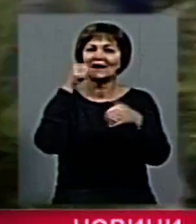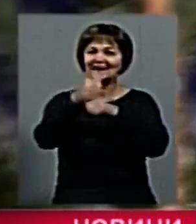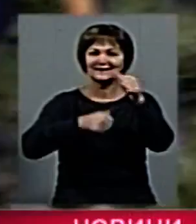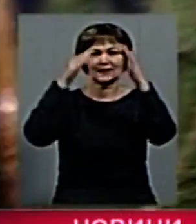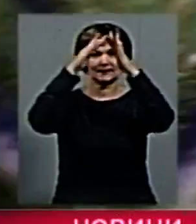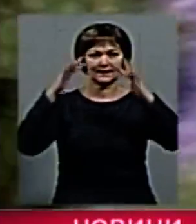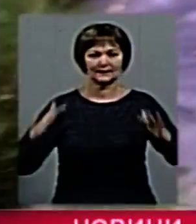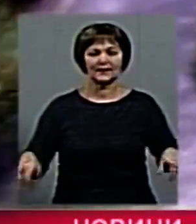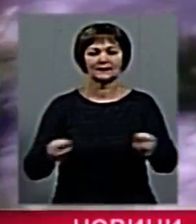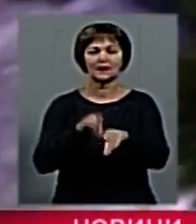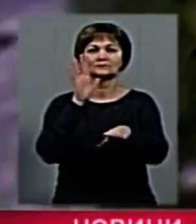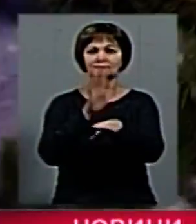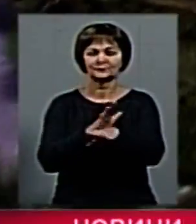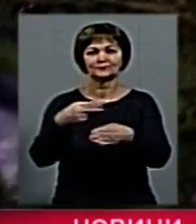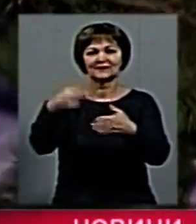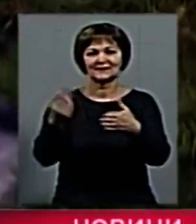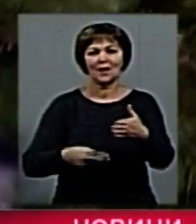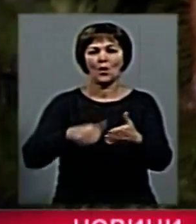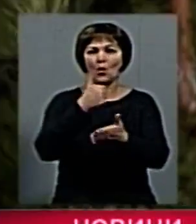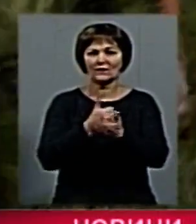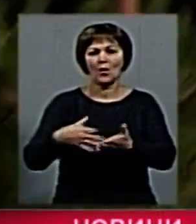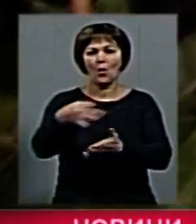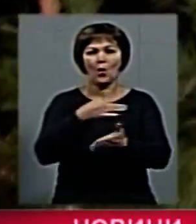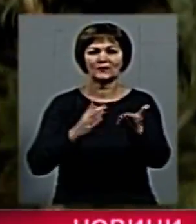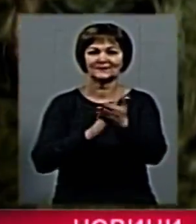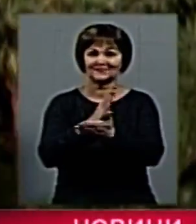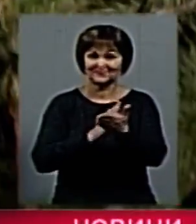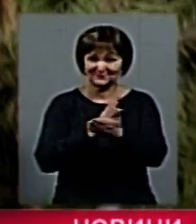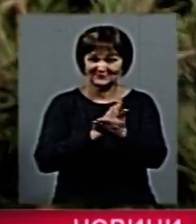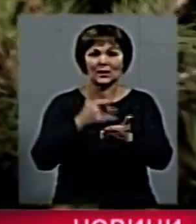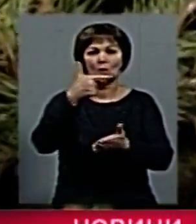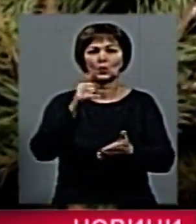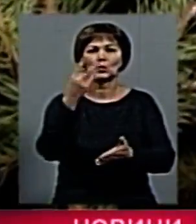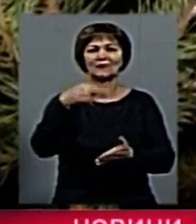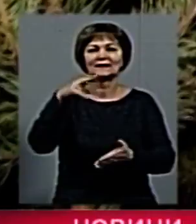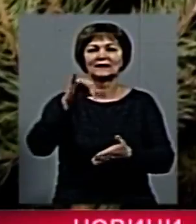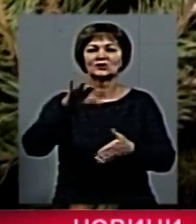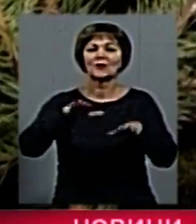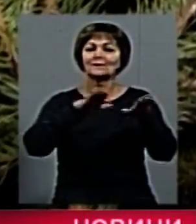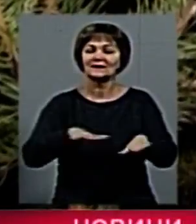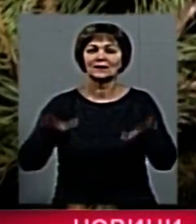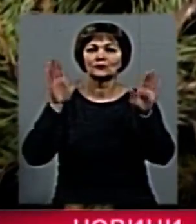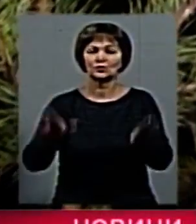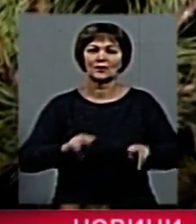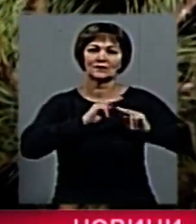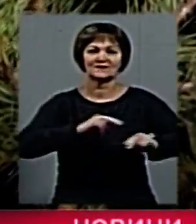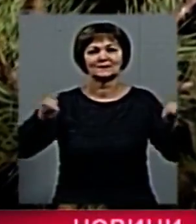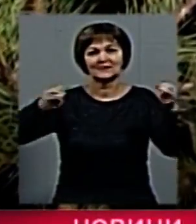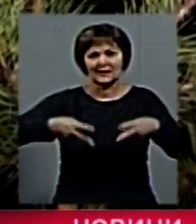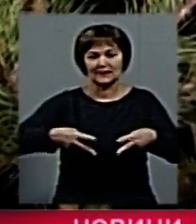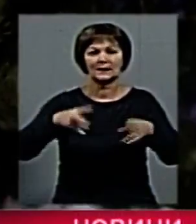Відповідне розпорядження підписав голова облдержадміністрації Ігор Гундич. Пункти реалізації працюватимуть у